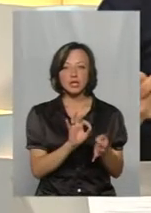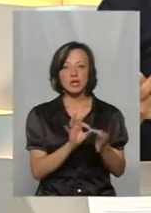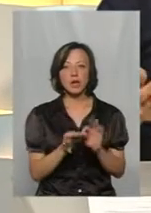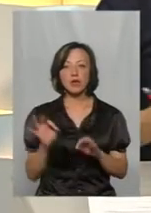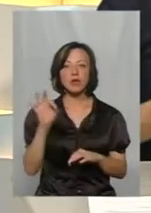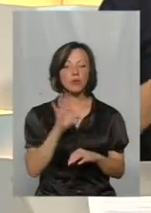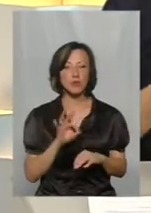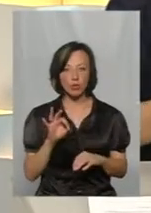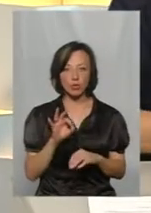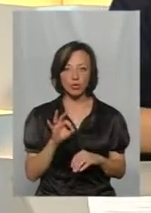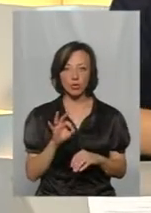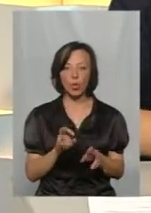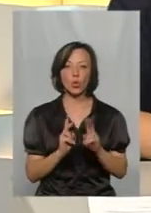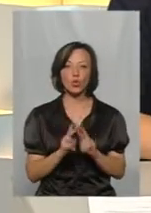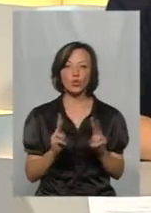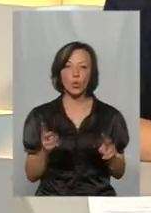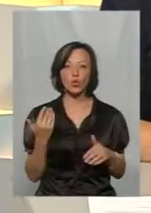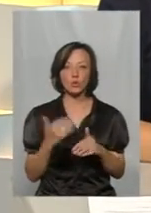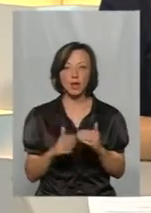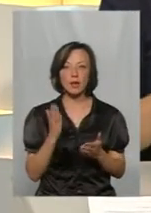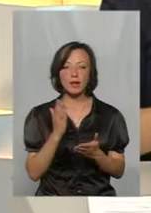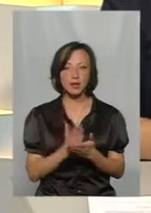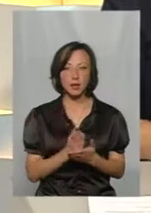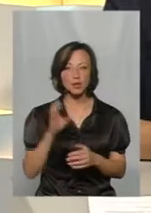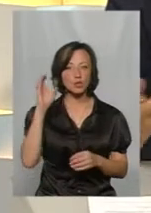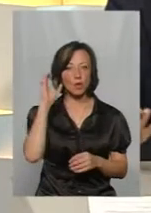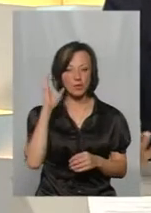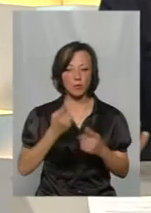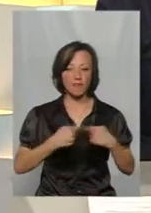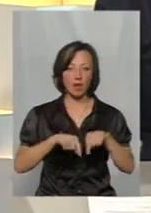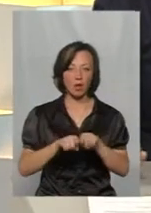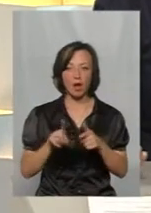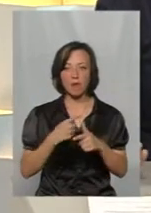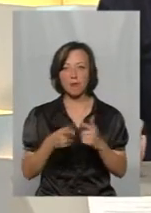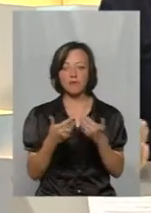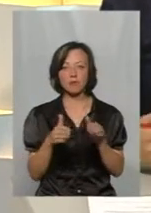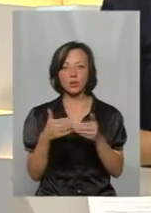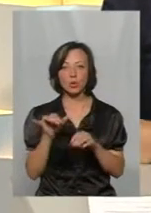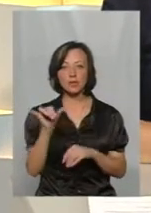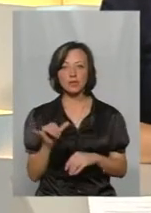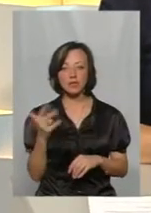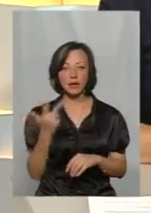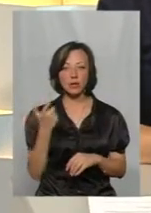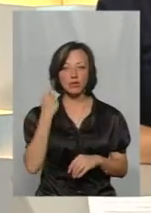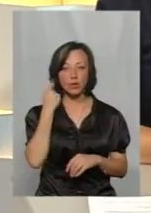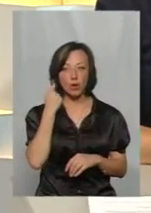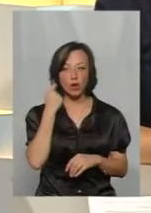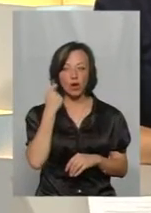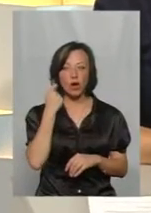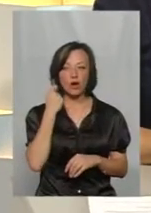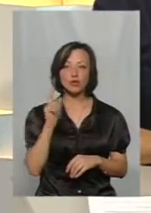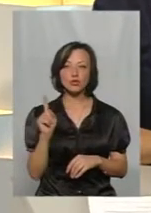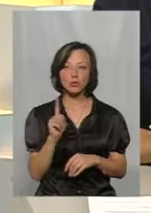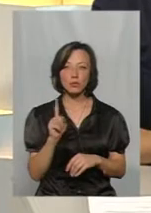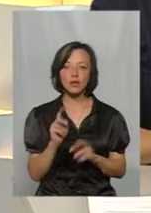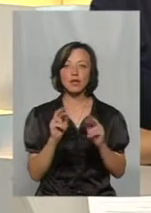тих, хто вже є слухачем або випускником університету Третього віку, аби